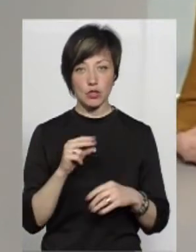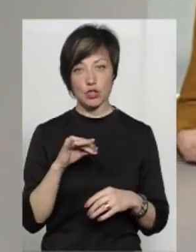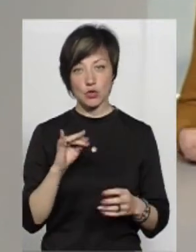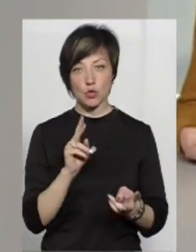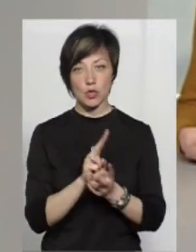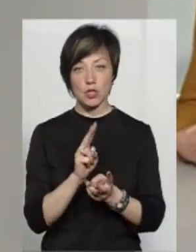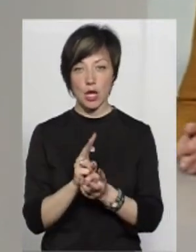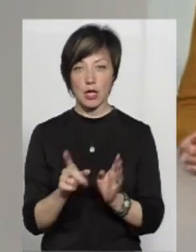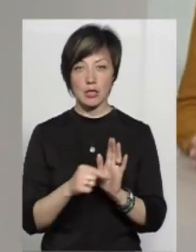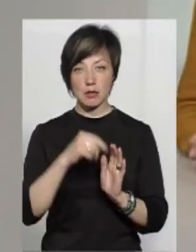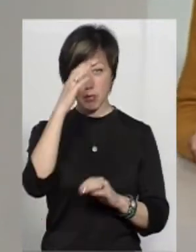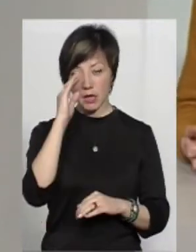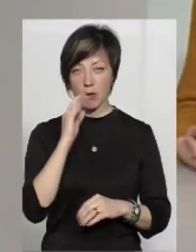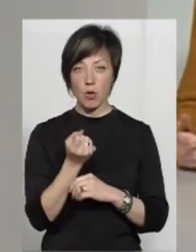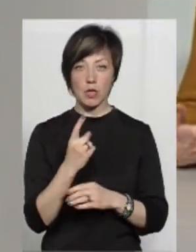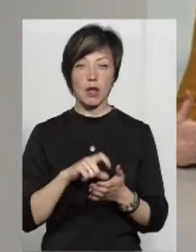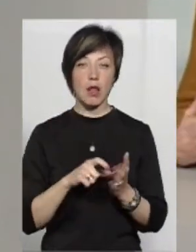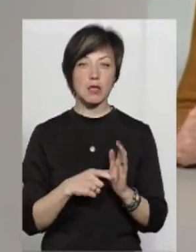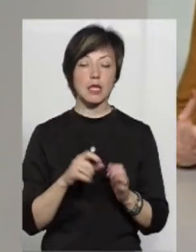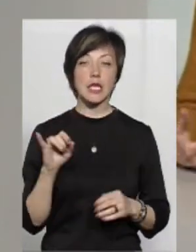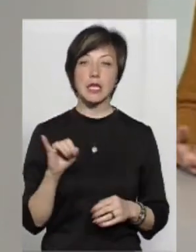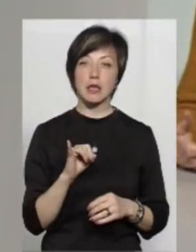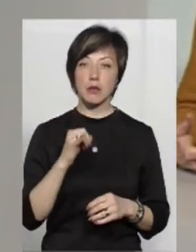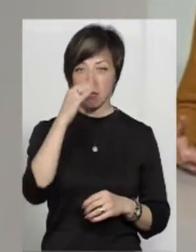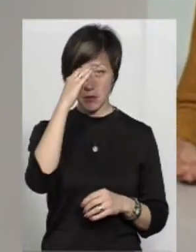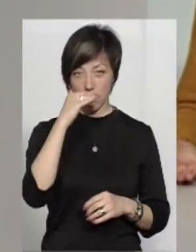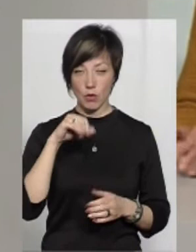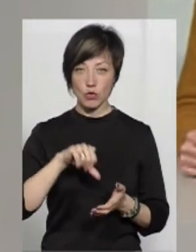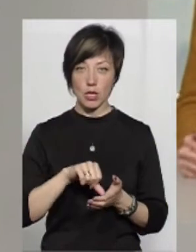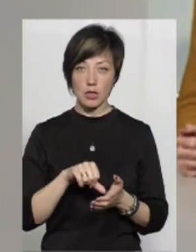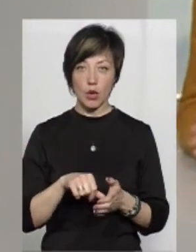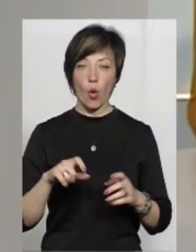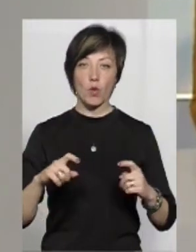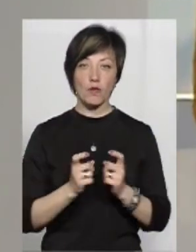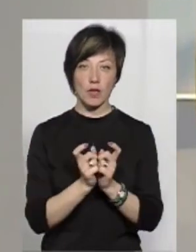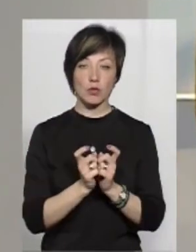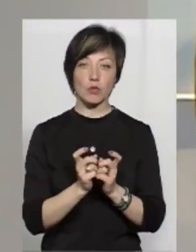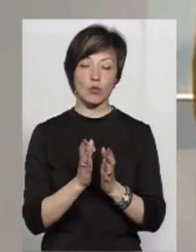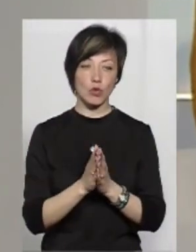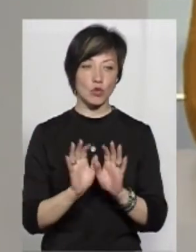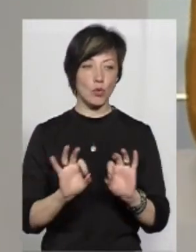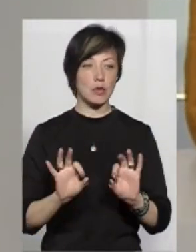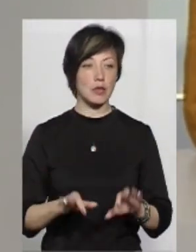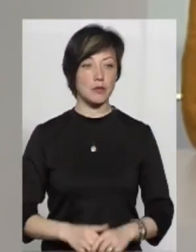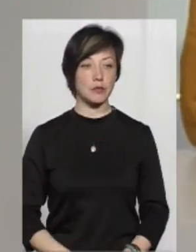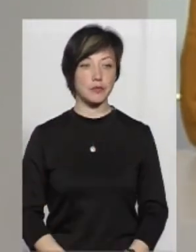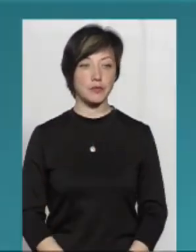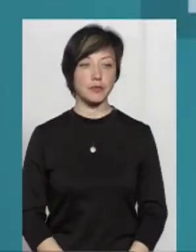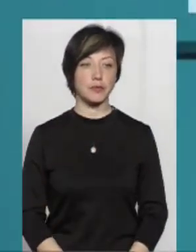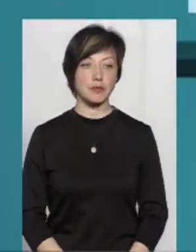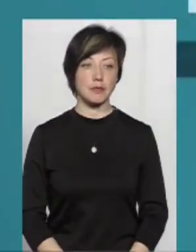чи зустрічались з батьками одинадцятикласників і батьком, учасником конфлікту. Прошу, коментар телефоном.